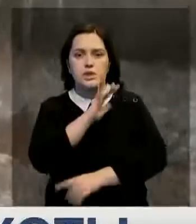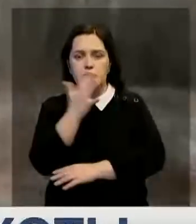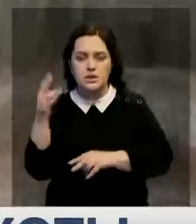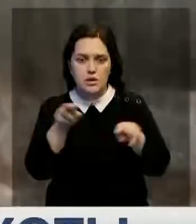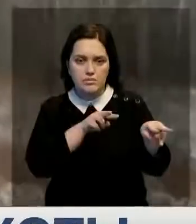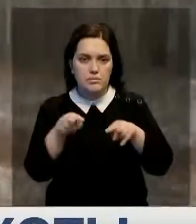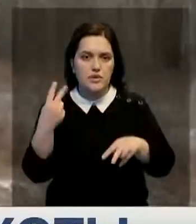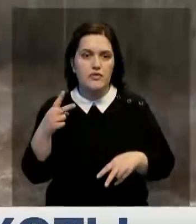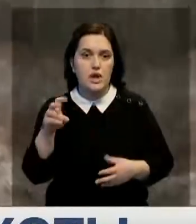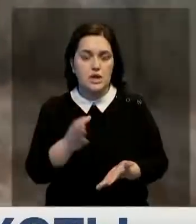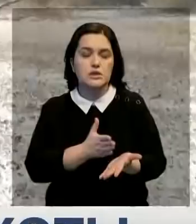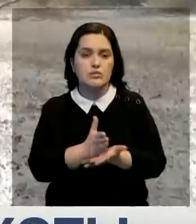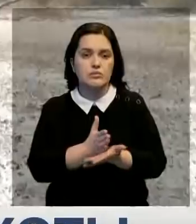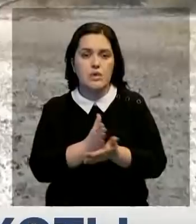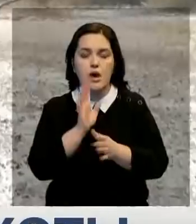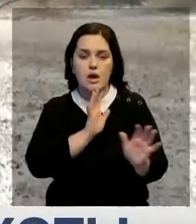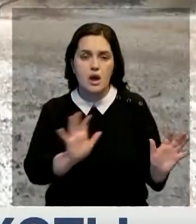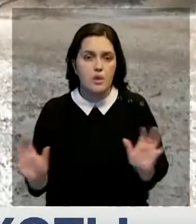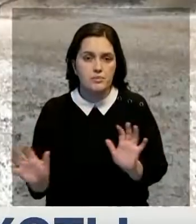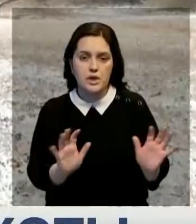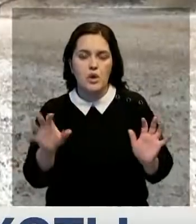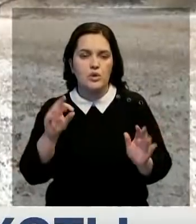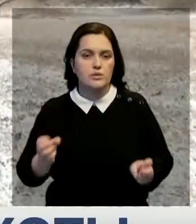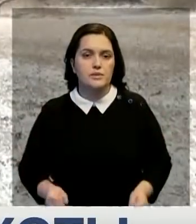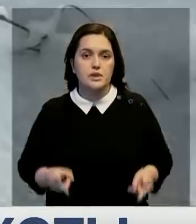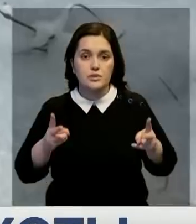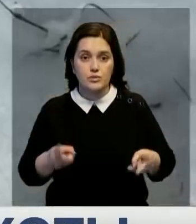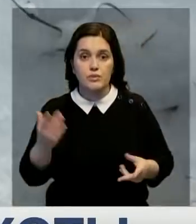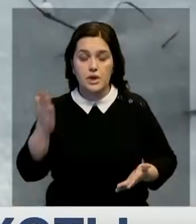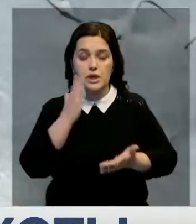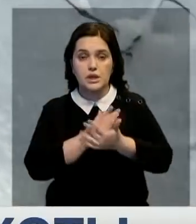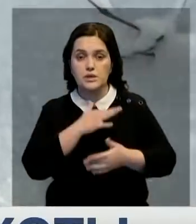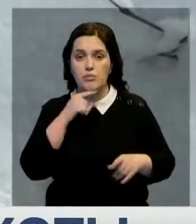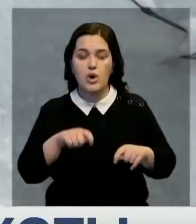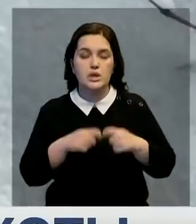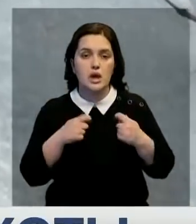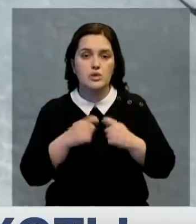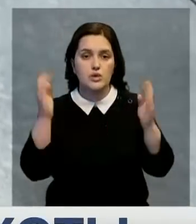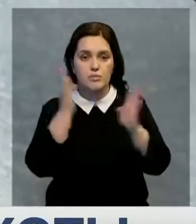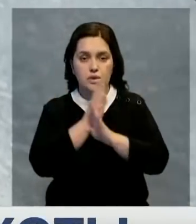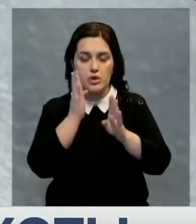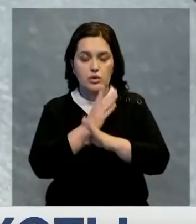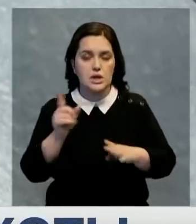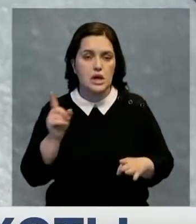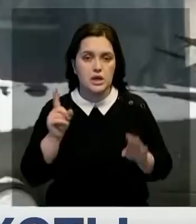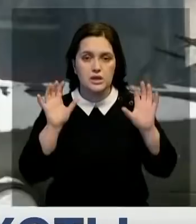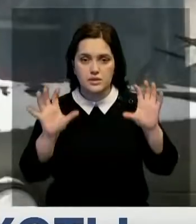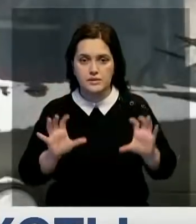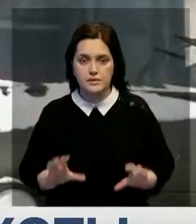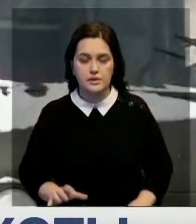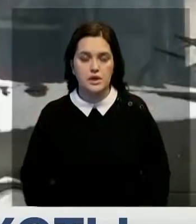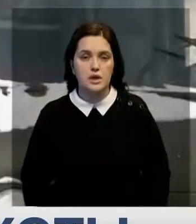20 лет стережет лес, оберегая его обитатели от браконьеров. На его счету десятки нарушителей природоохранного законодательства.